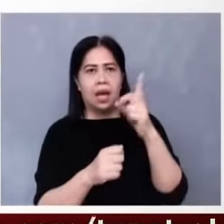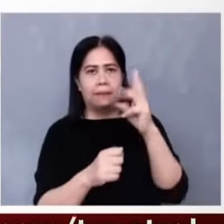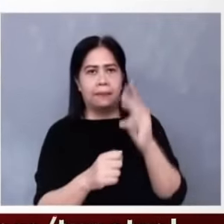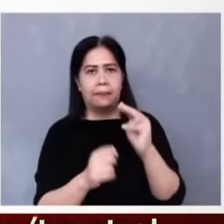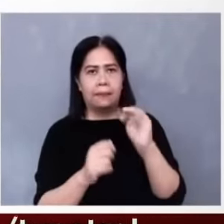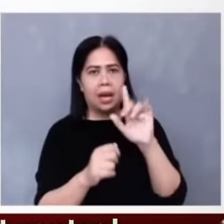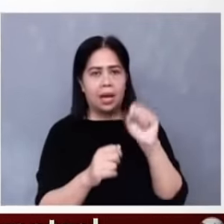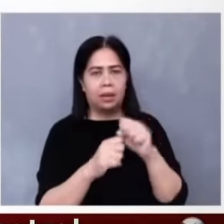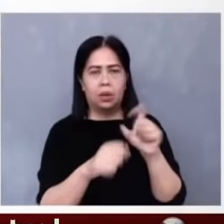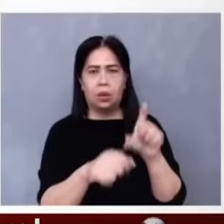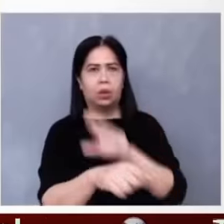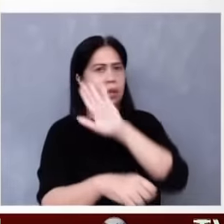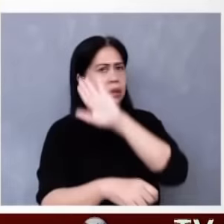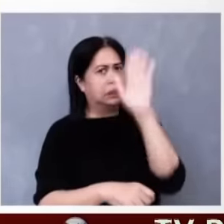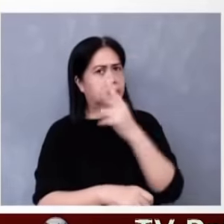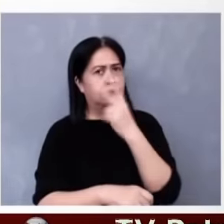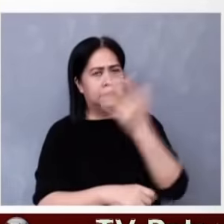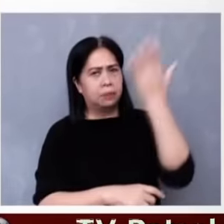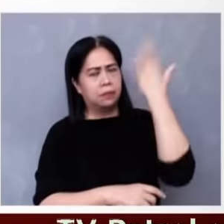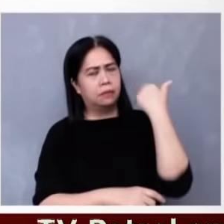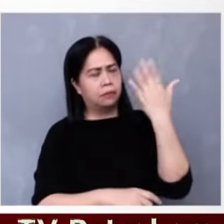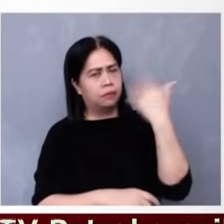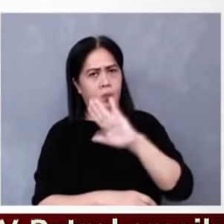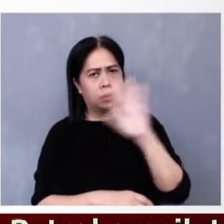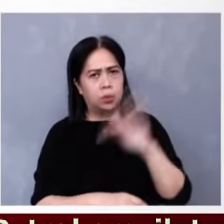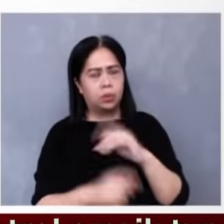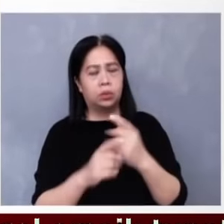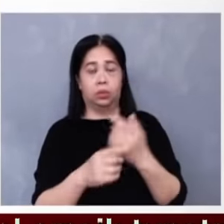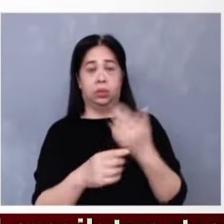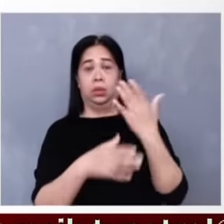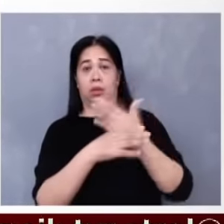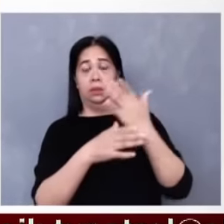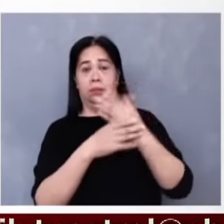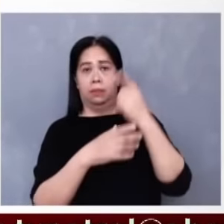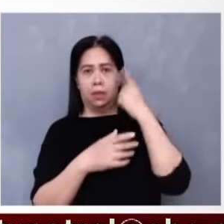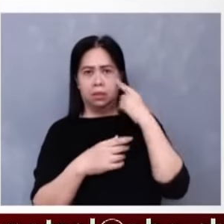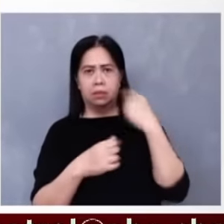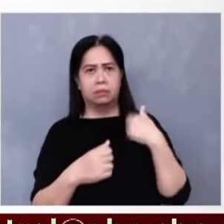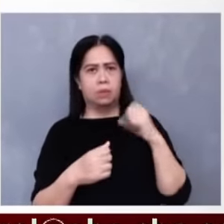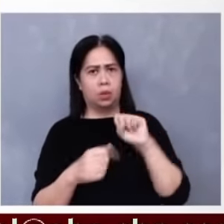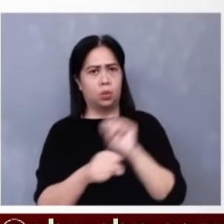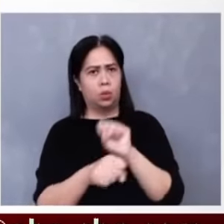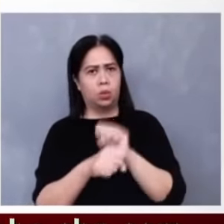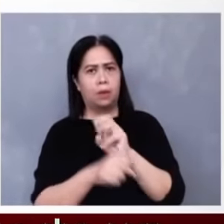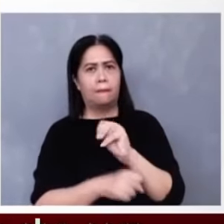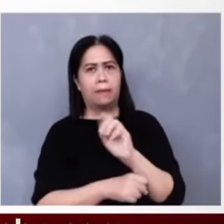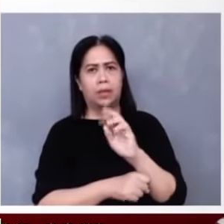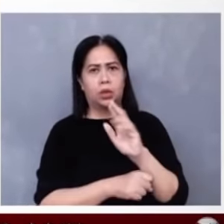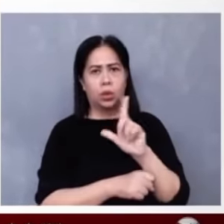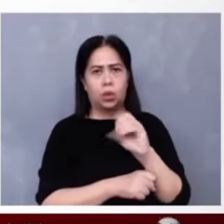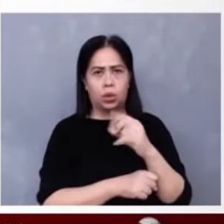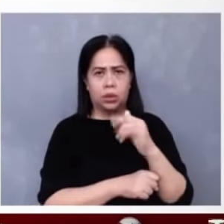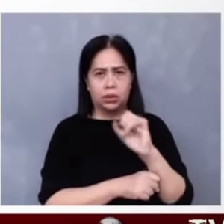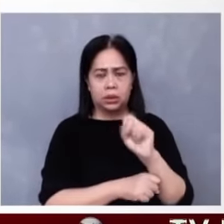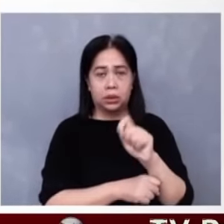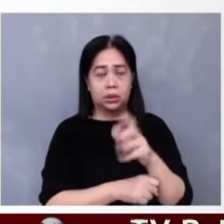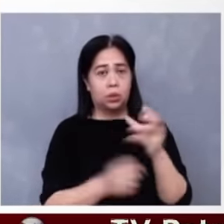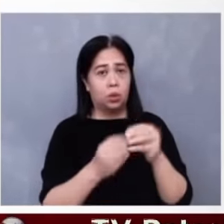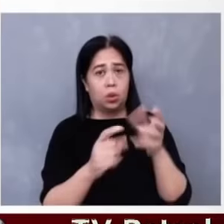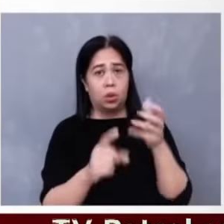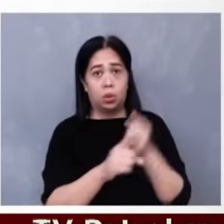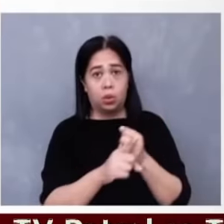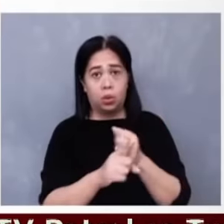I've never seen anything like that. It just boggled my mind as a meteorologist. Ang pinakamatinding tinimaan ang state ng